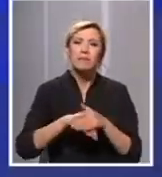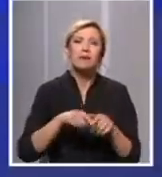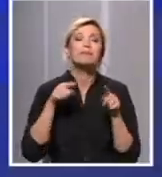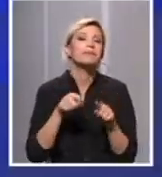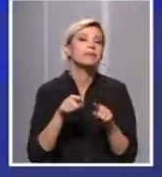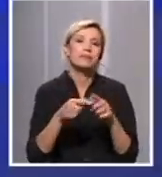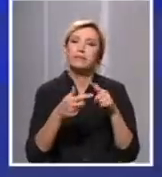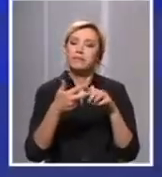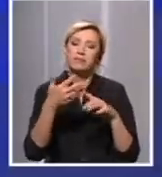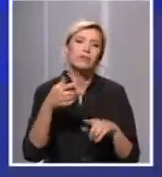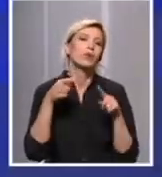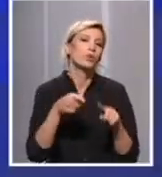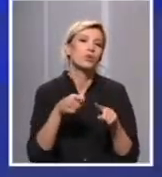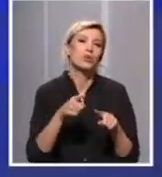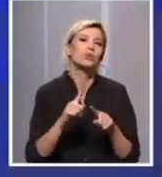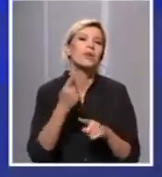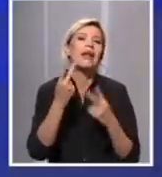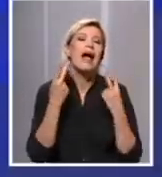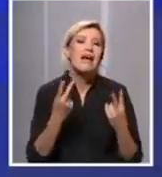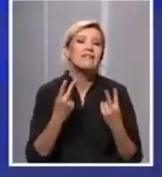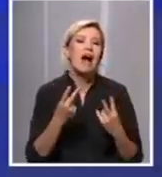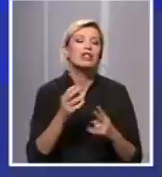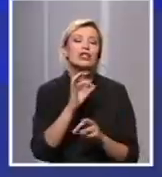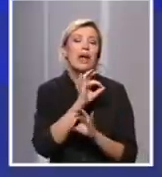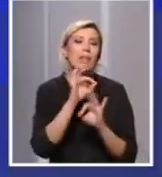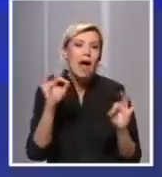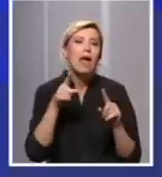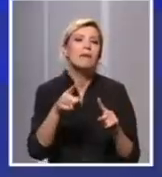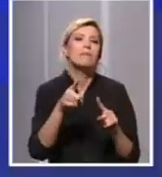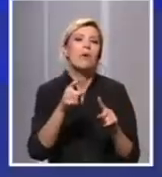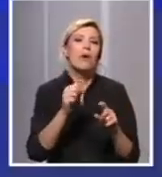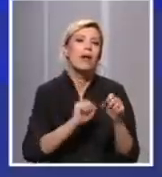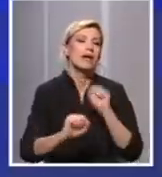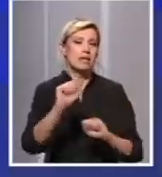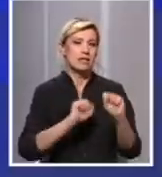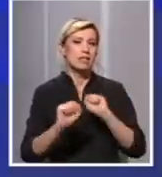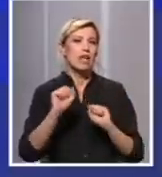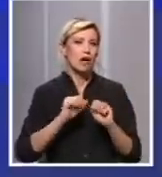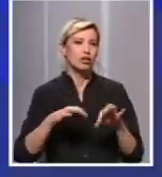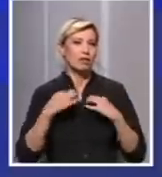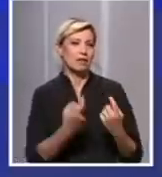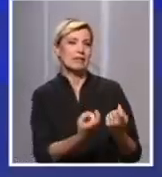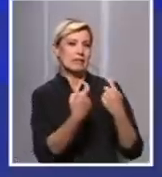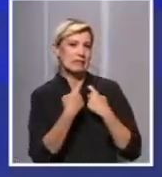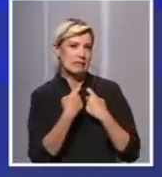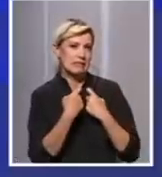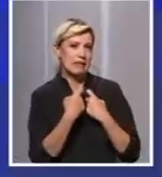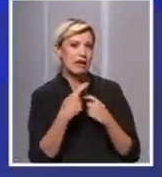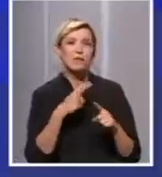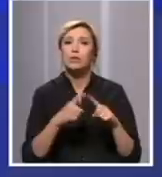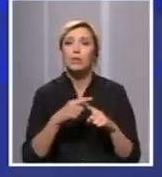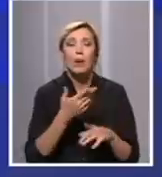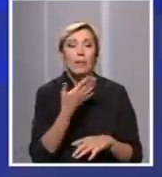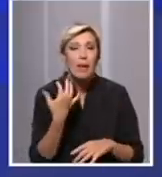hiljade puta, da to nisu samo mere da preduzimamo nešto, tek da preduzimamo s obzirom da ne imamo leka, ne imamo vakcine. Ove